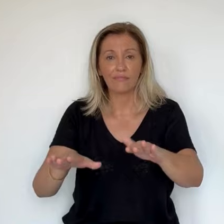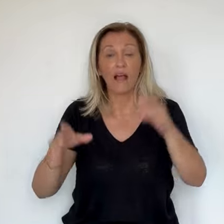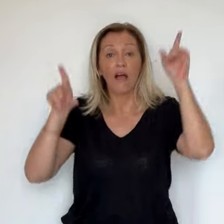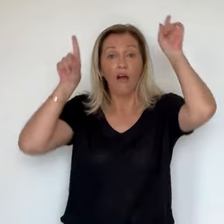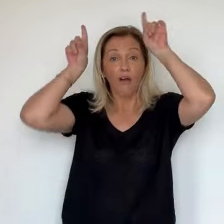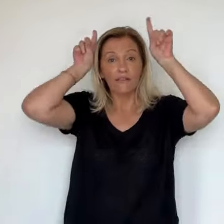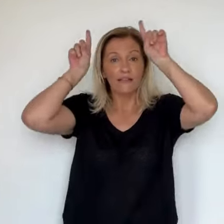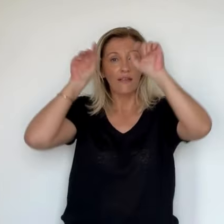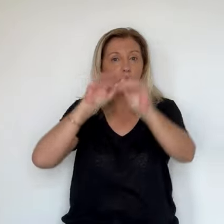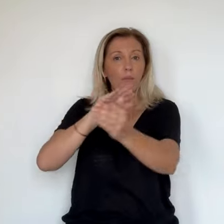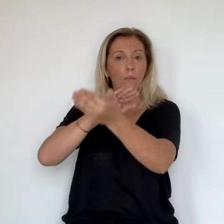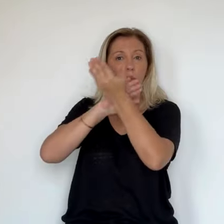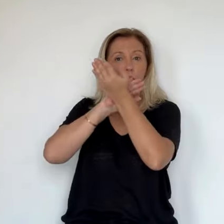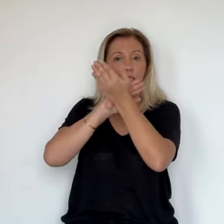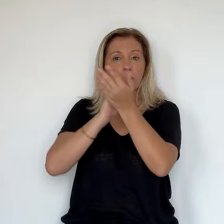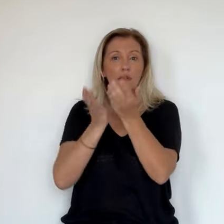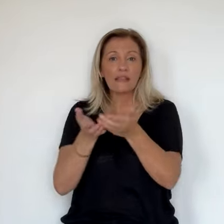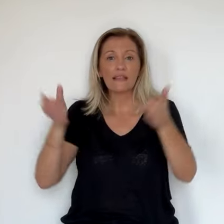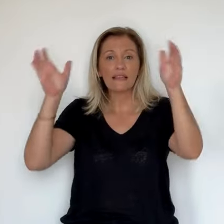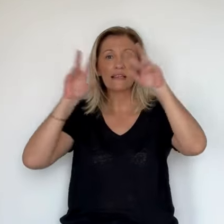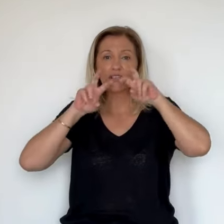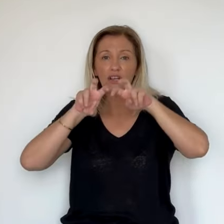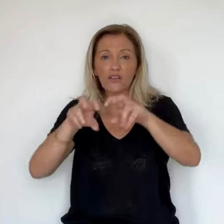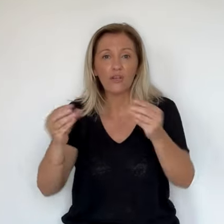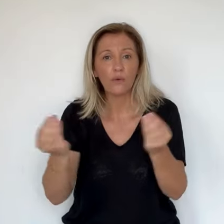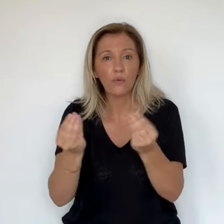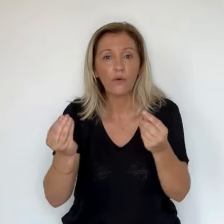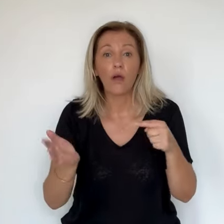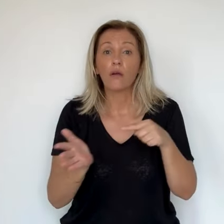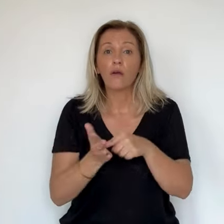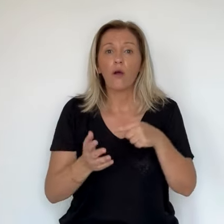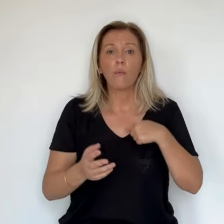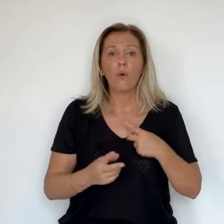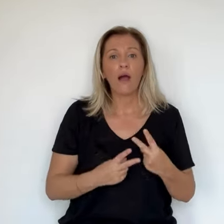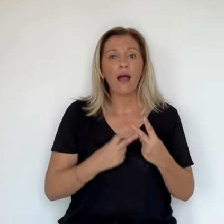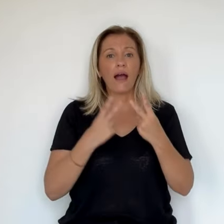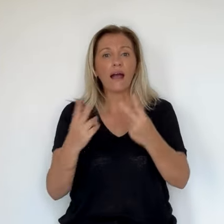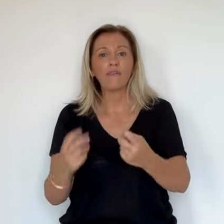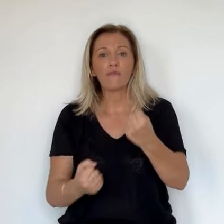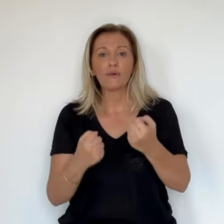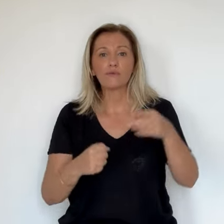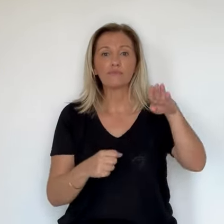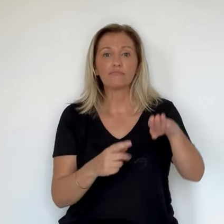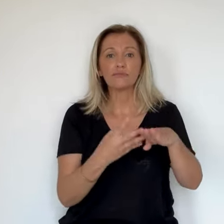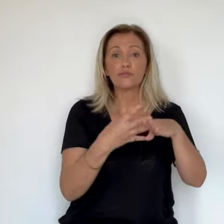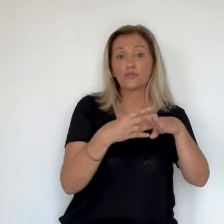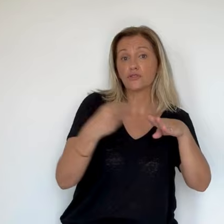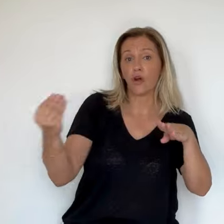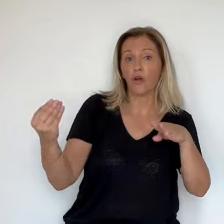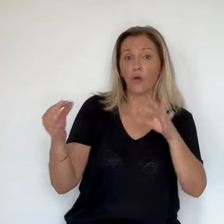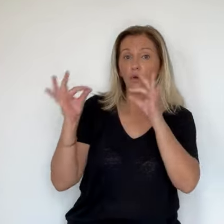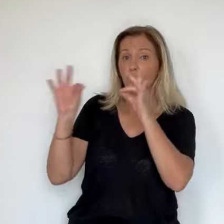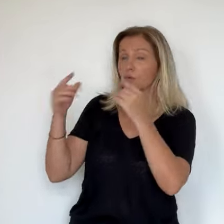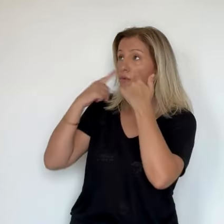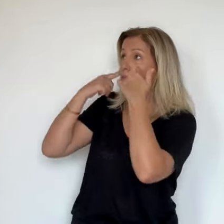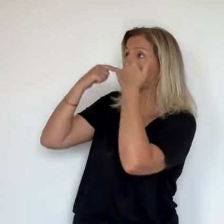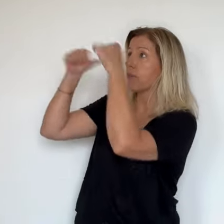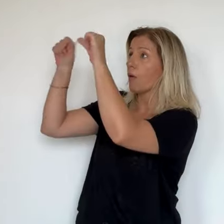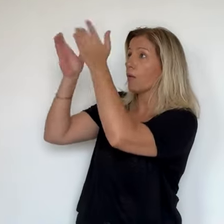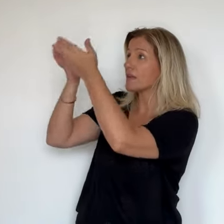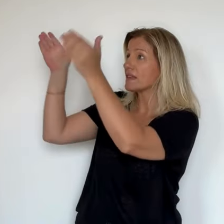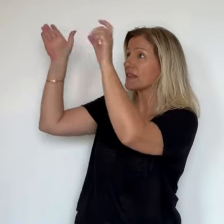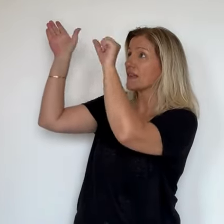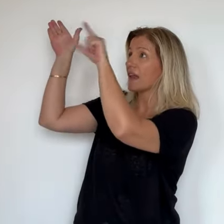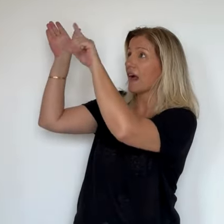nous a donné le signal. Moi je suis arrivé ici, sors de ma voiture et juste je l'avais en plein devant. Jamais j'aurais imaginé qu puisse être